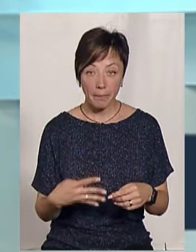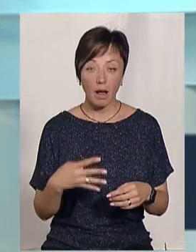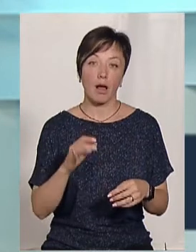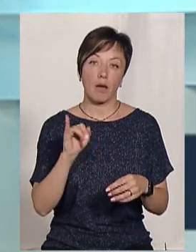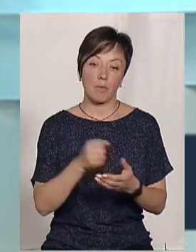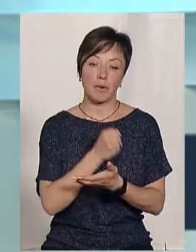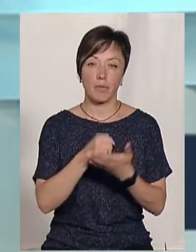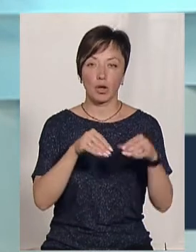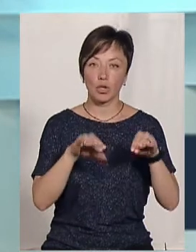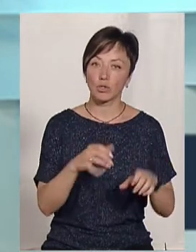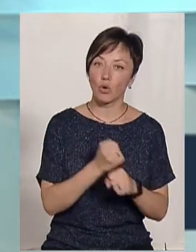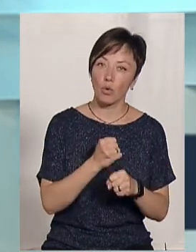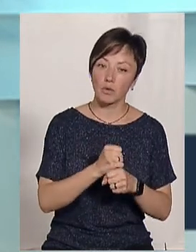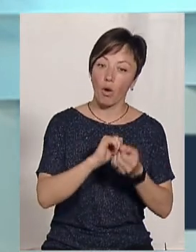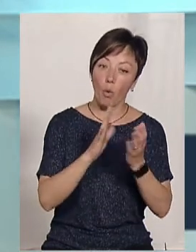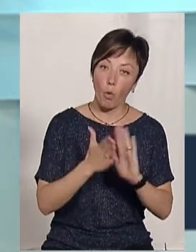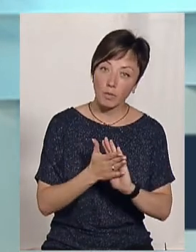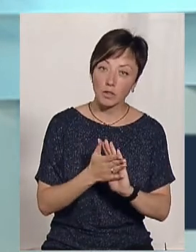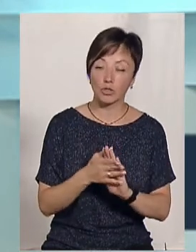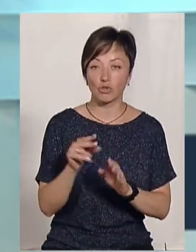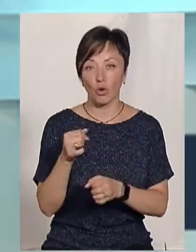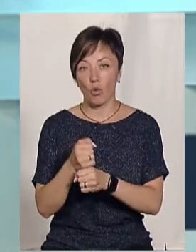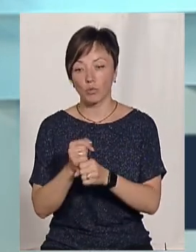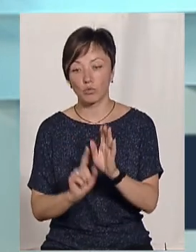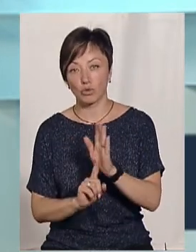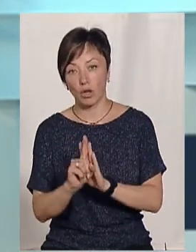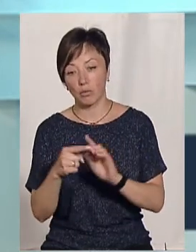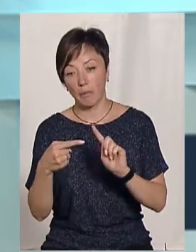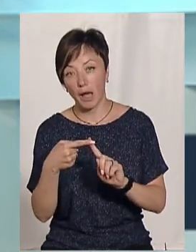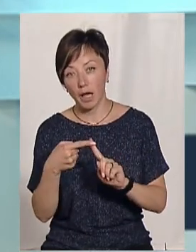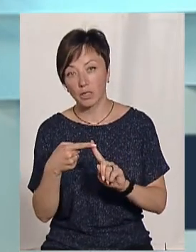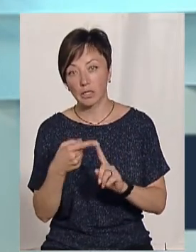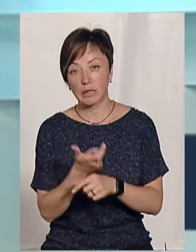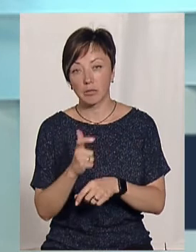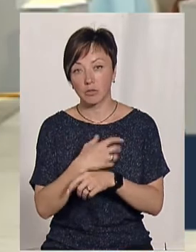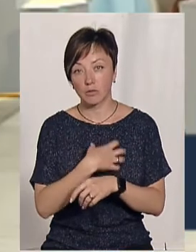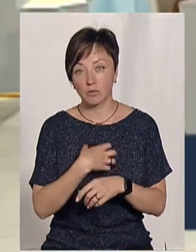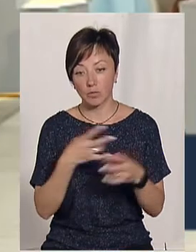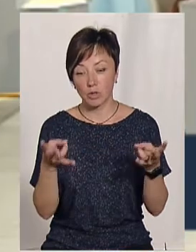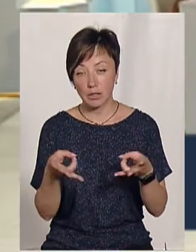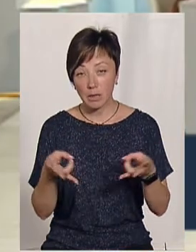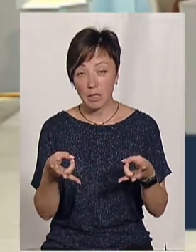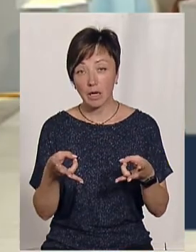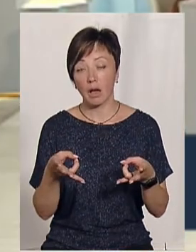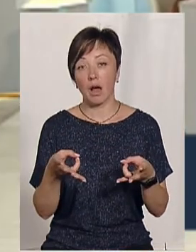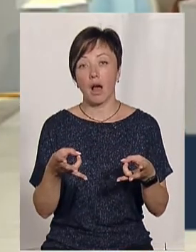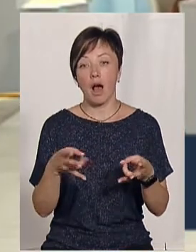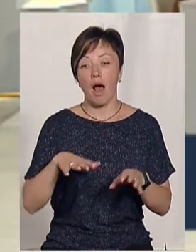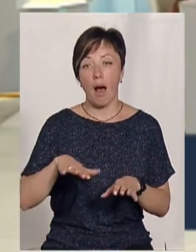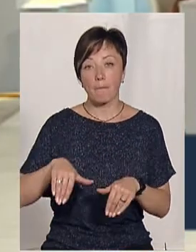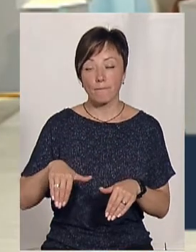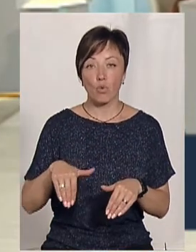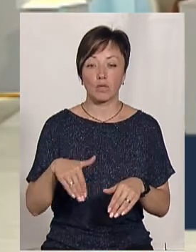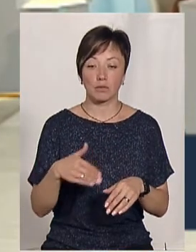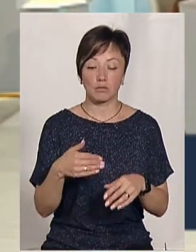на зборах ви приймаєте рішення, чи ви робите все комплексно, чи ви робите спочатку перші найбільш потрібні роботи, а